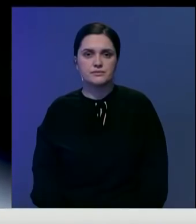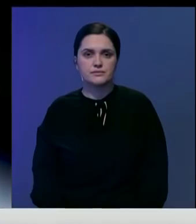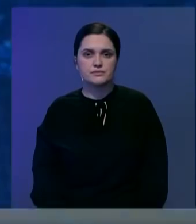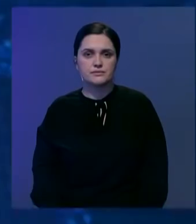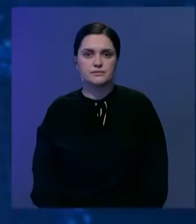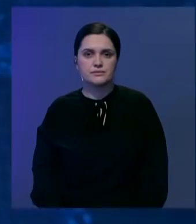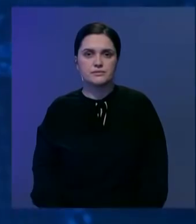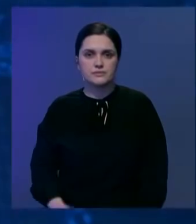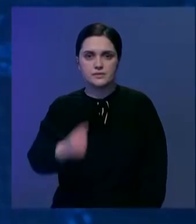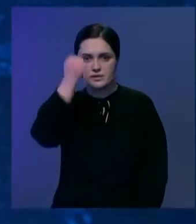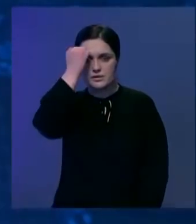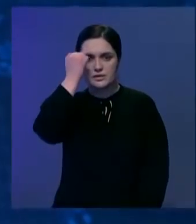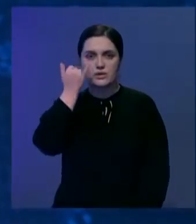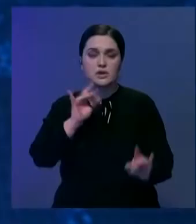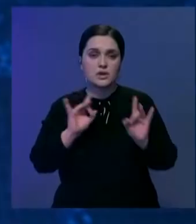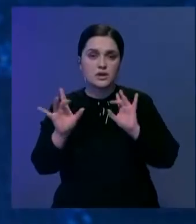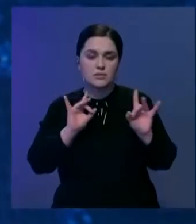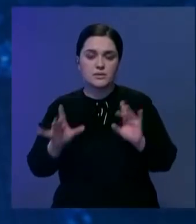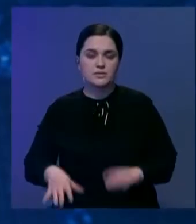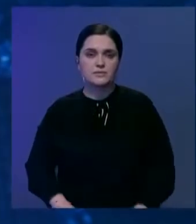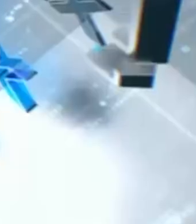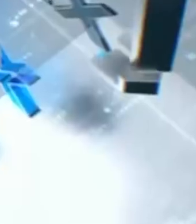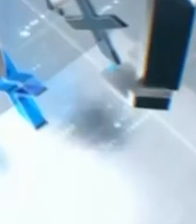У нас небольшая реклама.